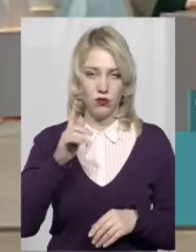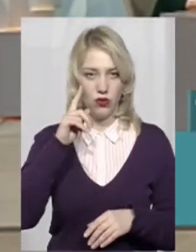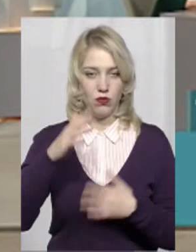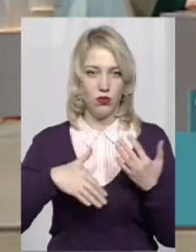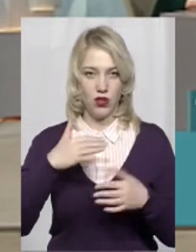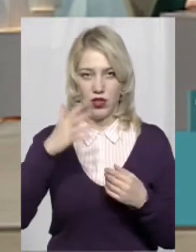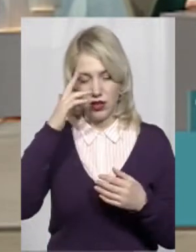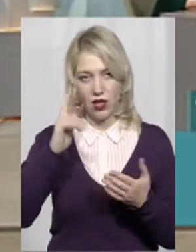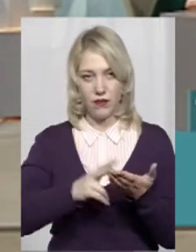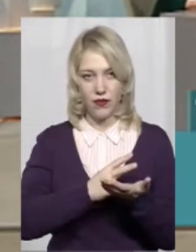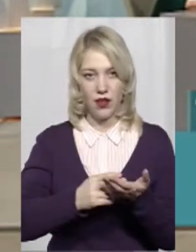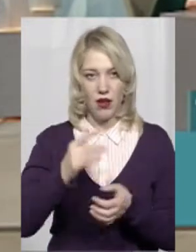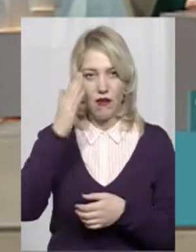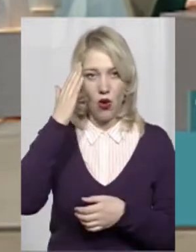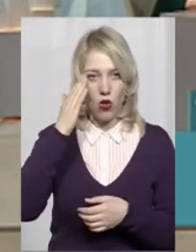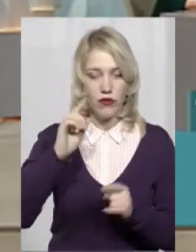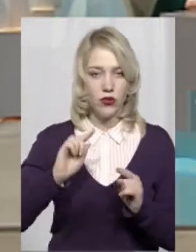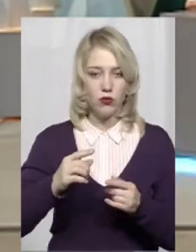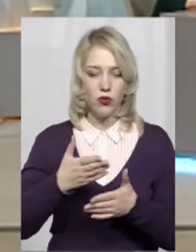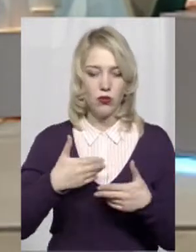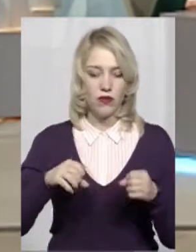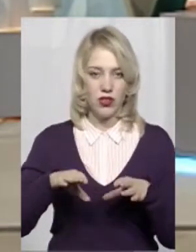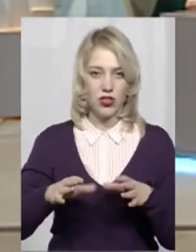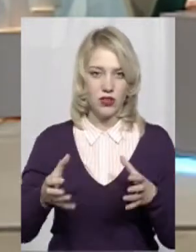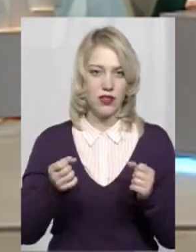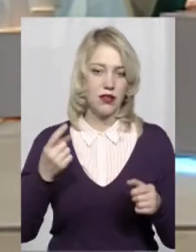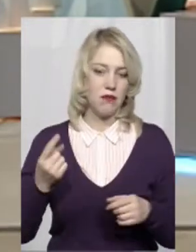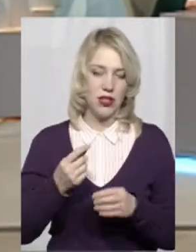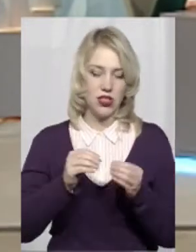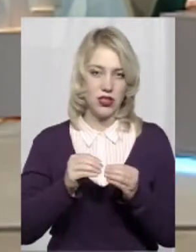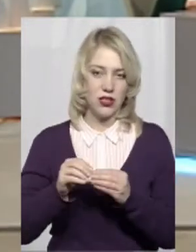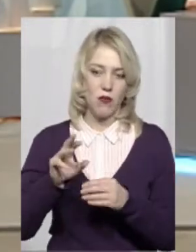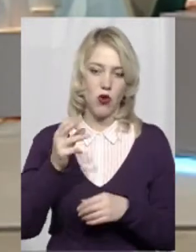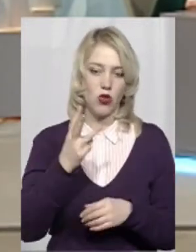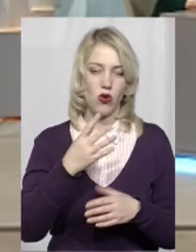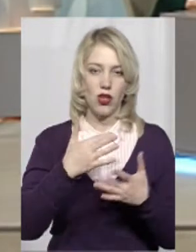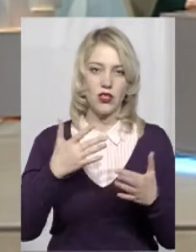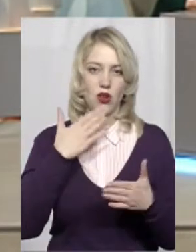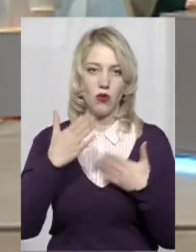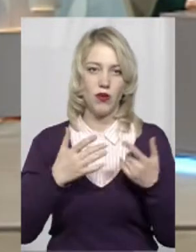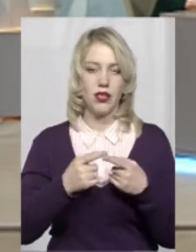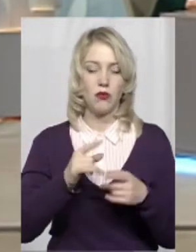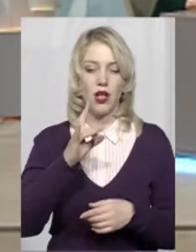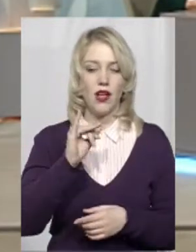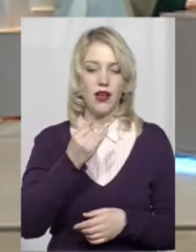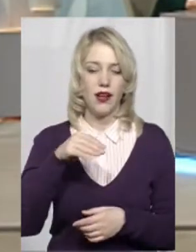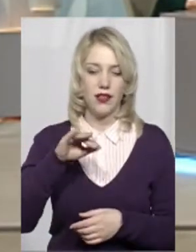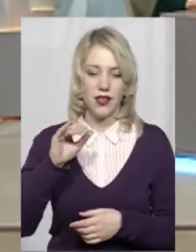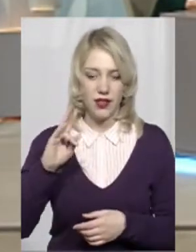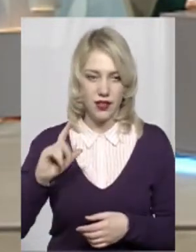плутанина в голові, тому ми вирішили взяти перших 10 по трьох різних опитуванням. Це група рейтинг, це